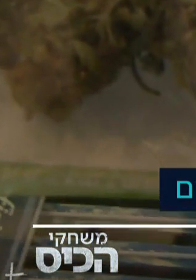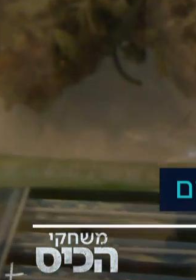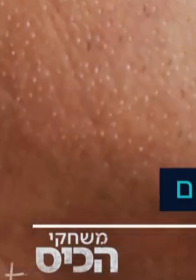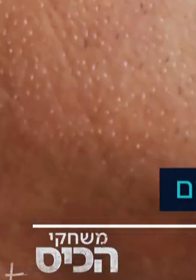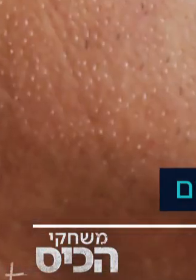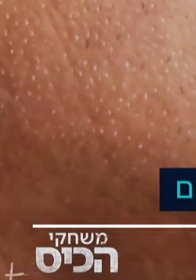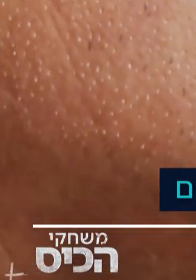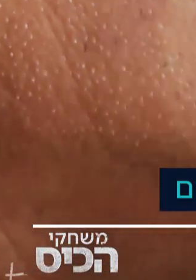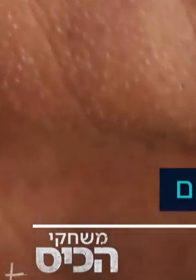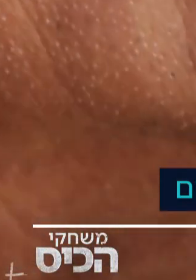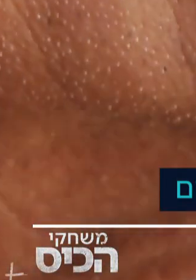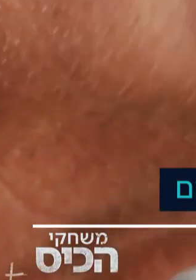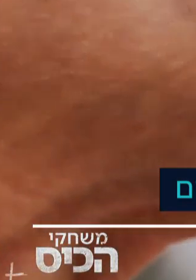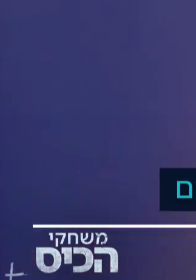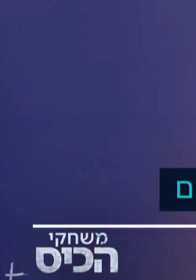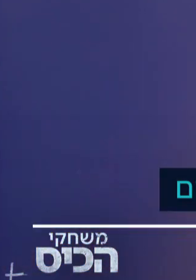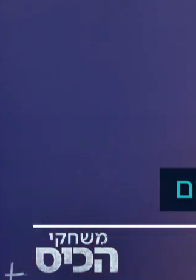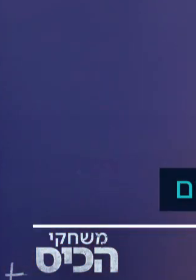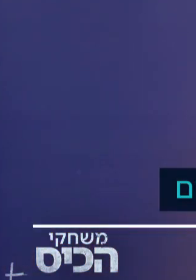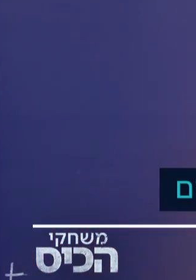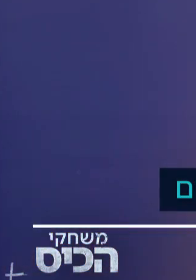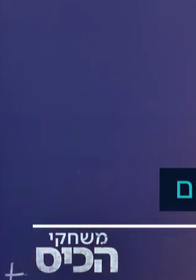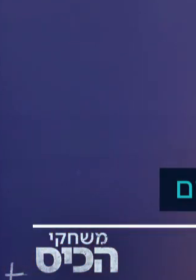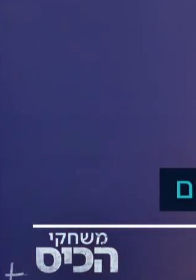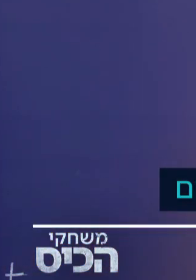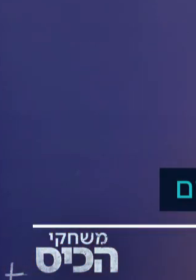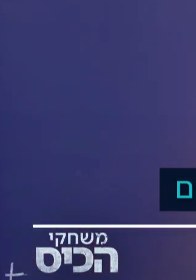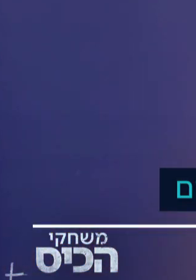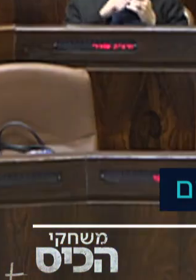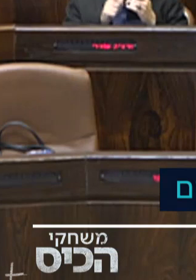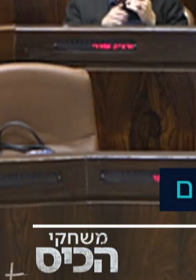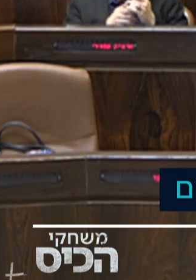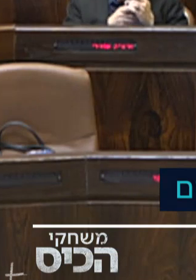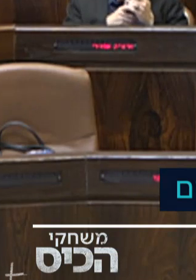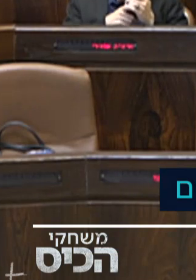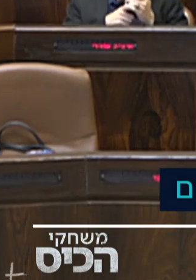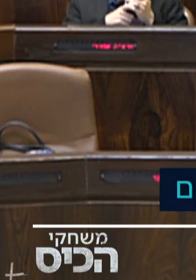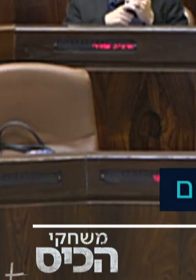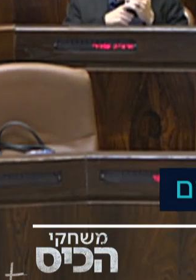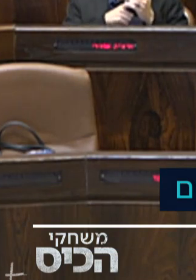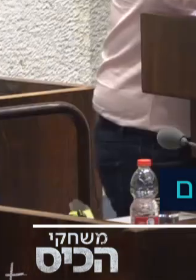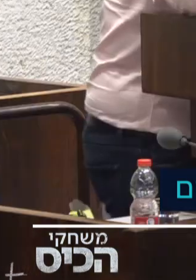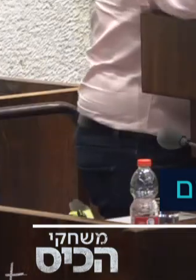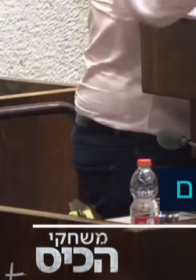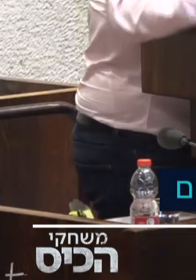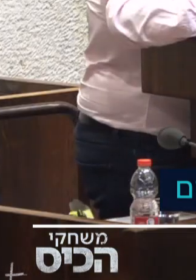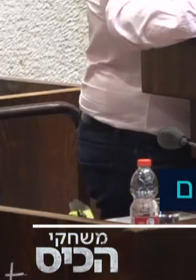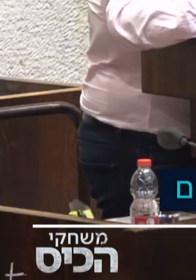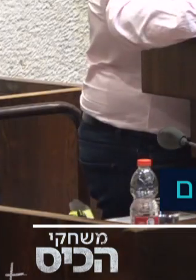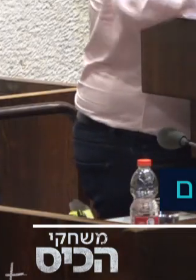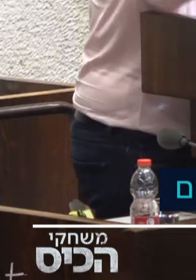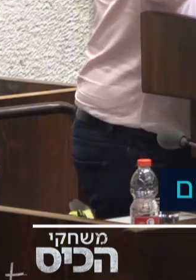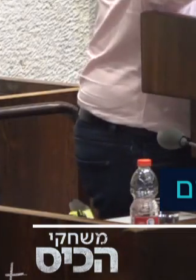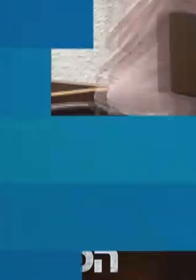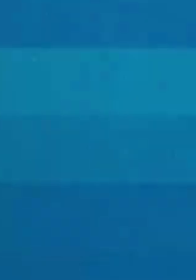חקיקה לפני שייכנסו לתוקף. שר המשפטים ניסנקור נתחייב לסיים את ההליך בכנסת בתוך תשעה חודשים. נראה אם לא